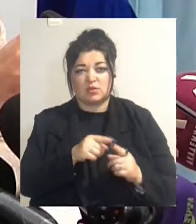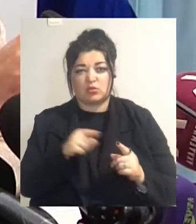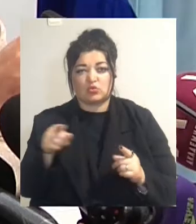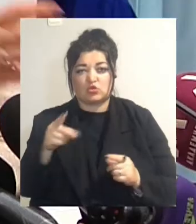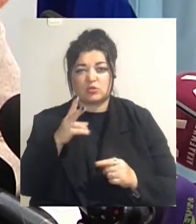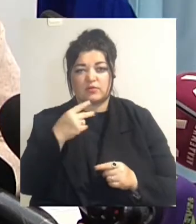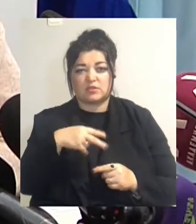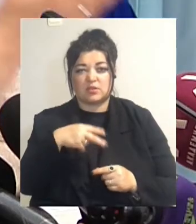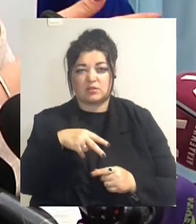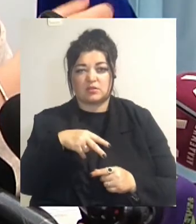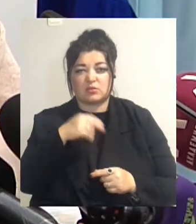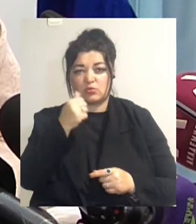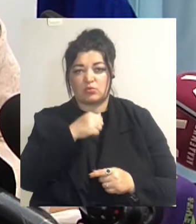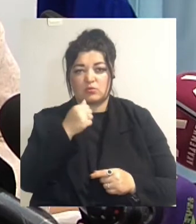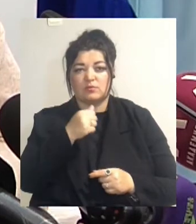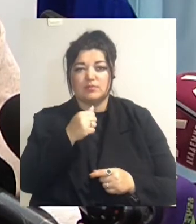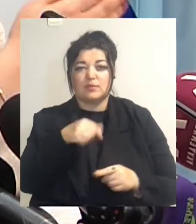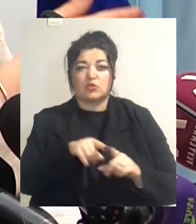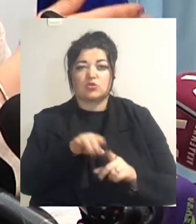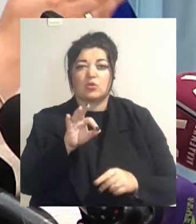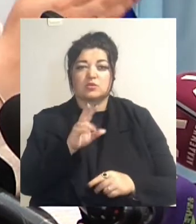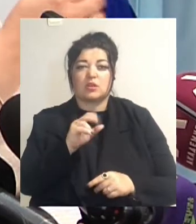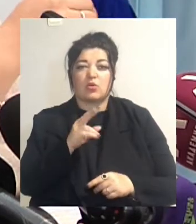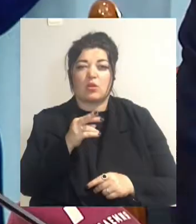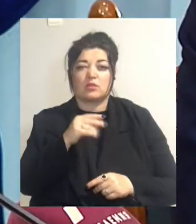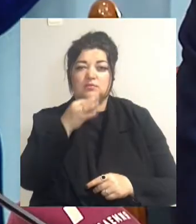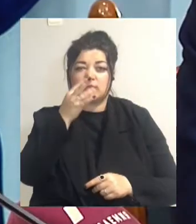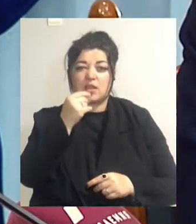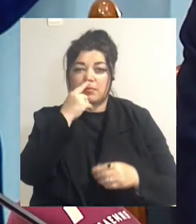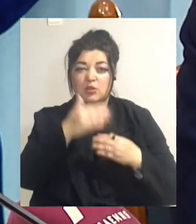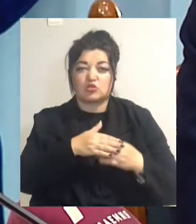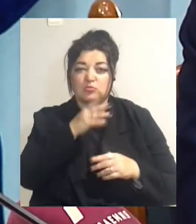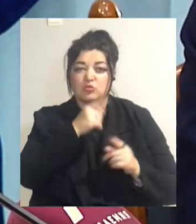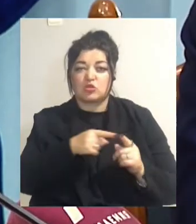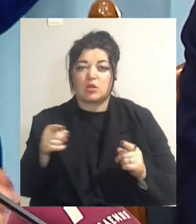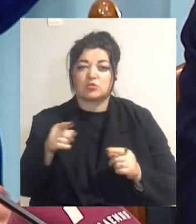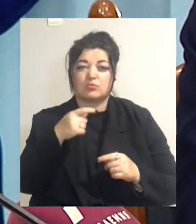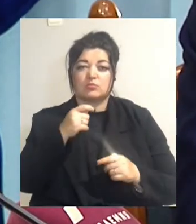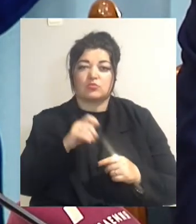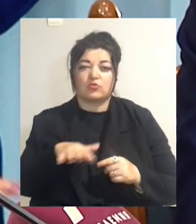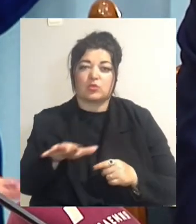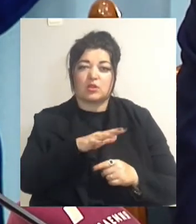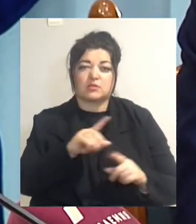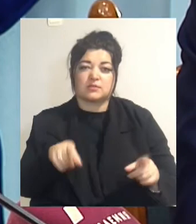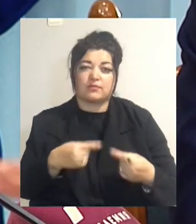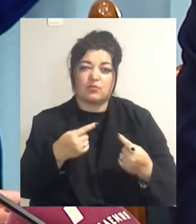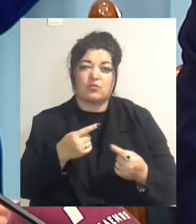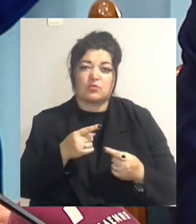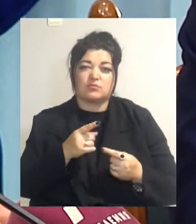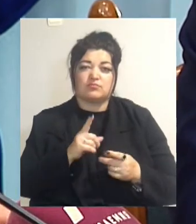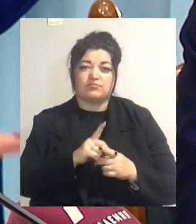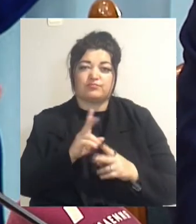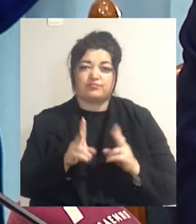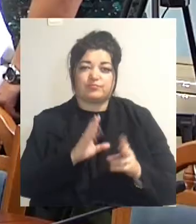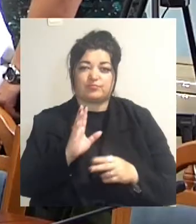мільйонів. Також Оксана Коляда зазначила, найближчим часом в країні створюватимуть та розроблятимуть єдиний реєстр ветеранів, аби вести